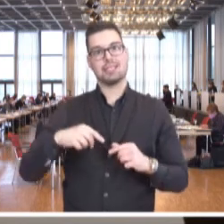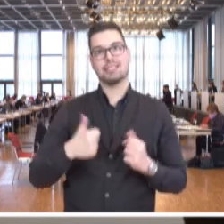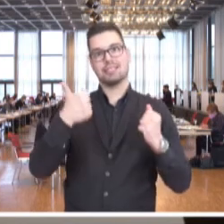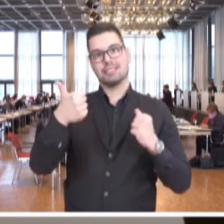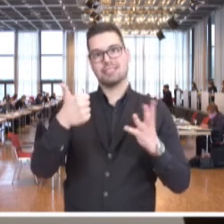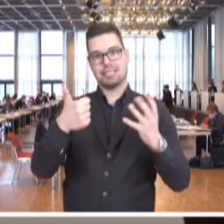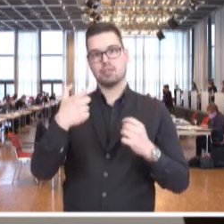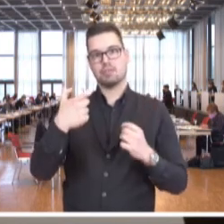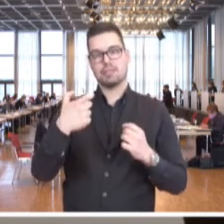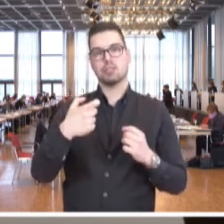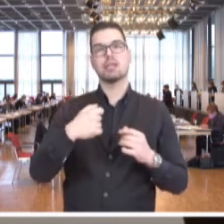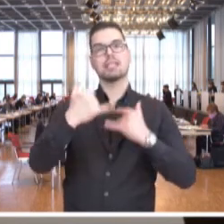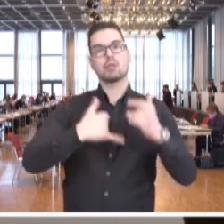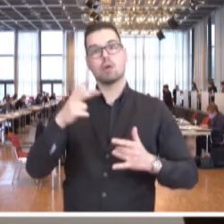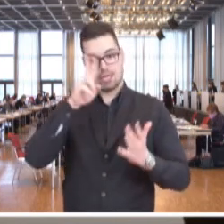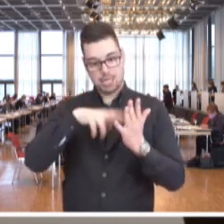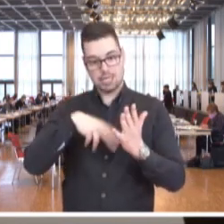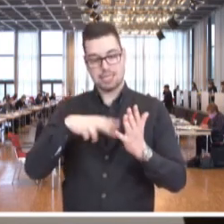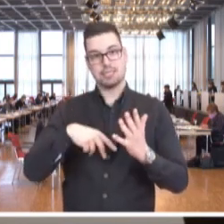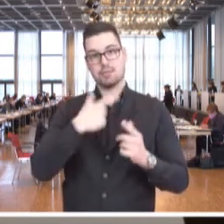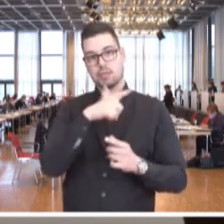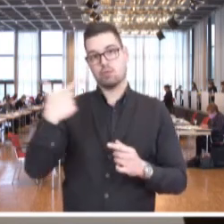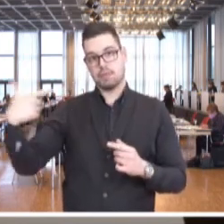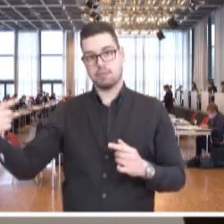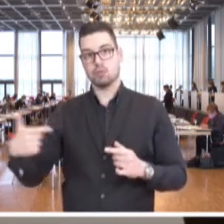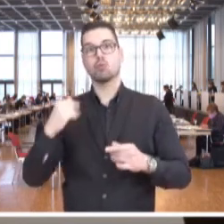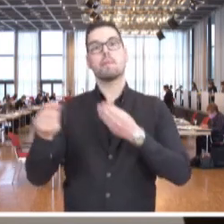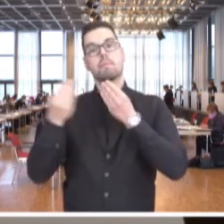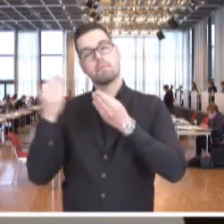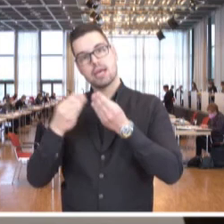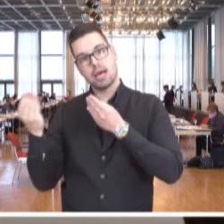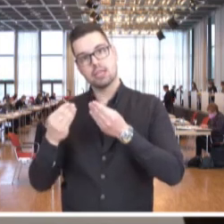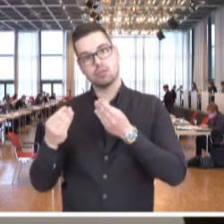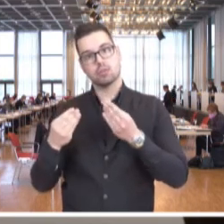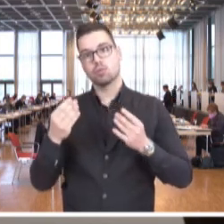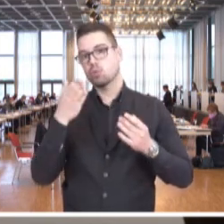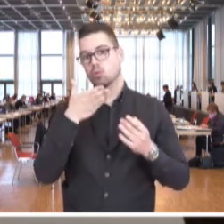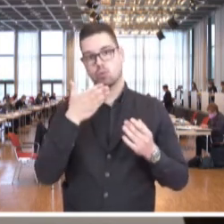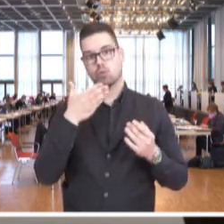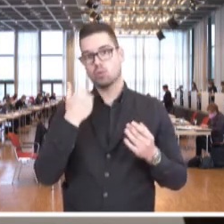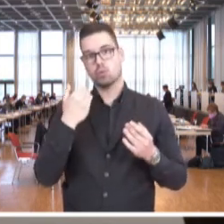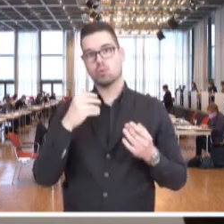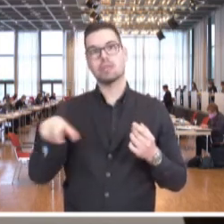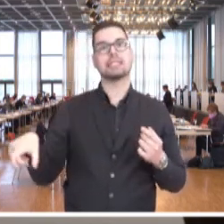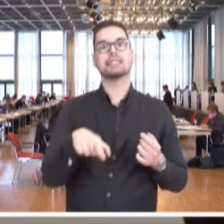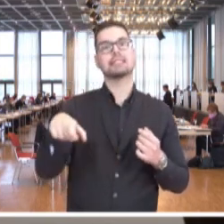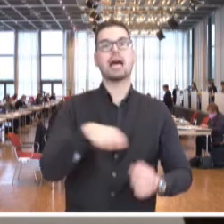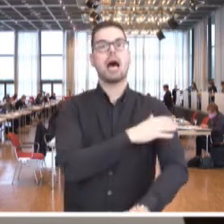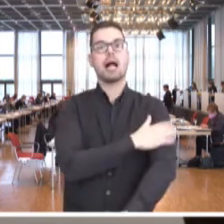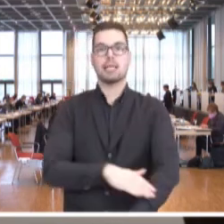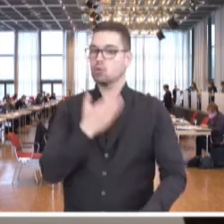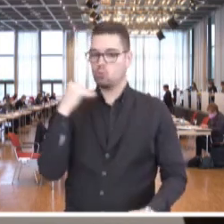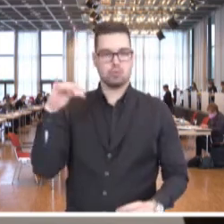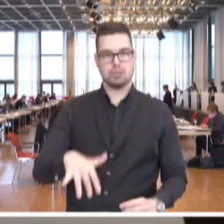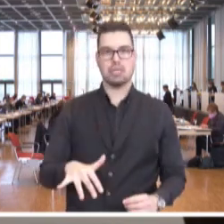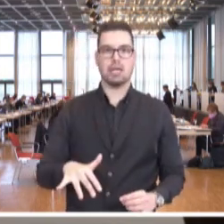2022 gelesen und im Rahmen seiter weiteren Beratungen bei Abwesenheit der Fraktion Saarlinke beschlossen,